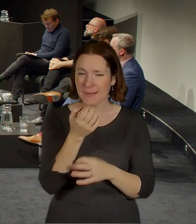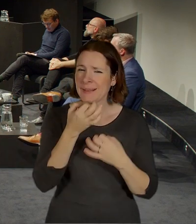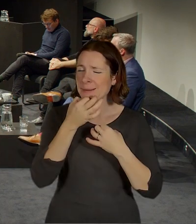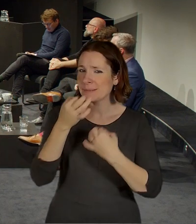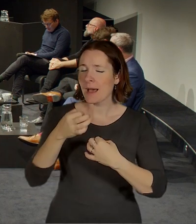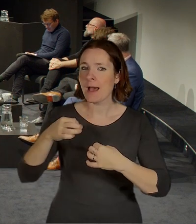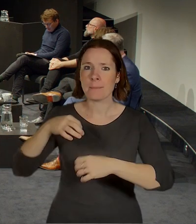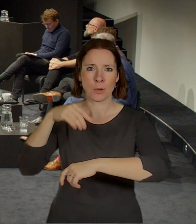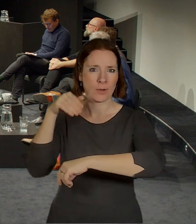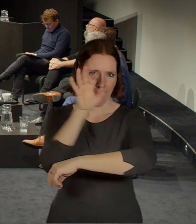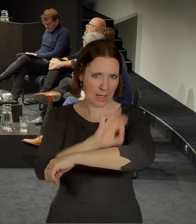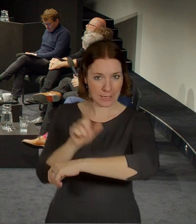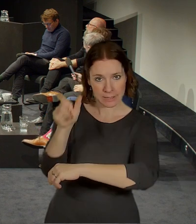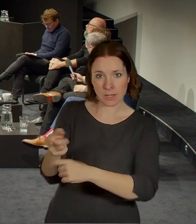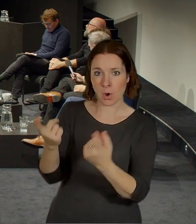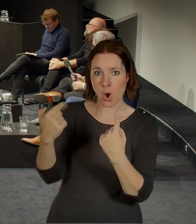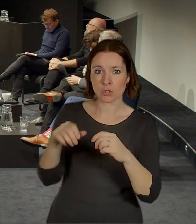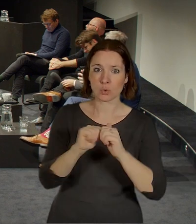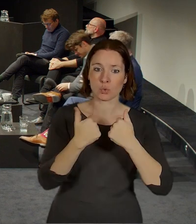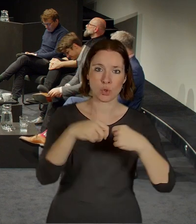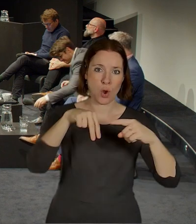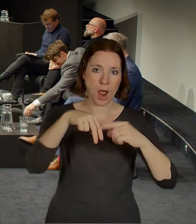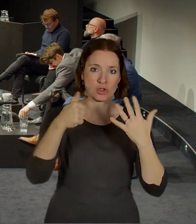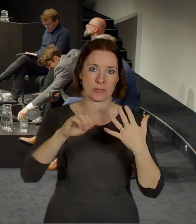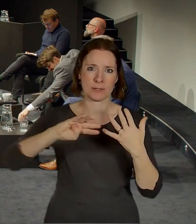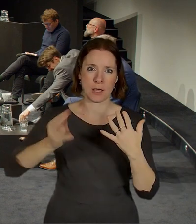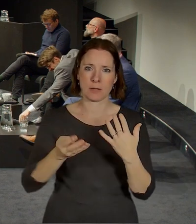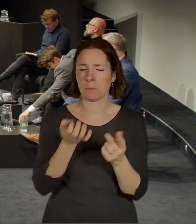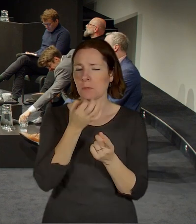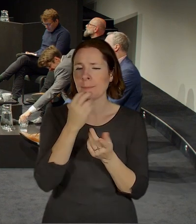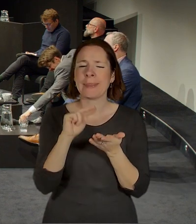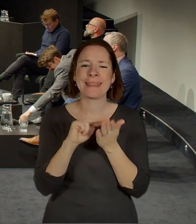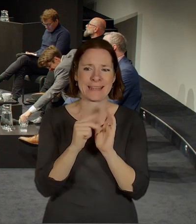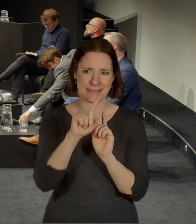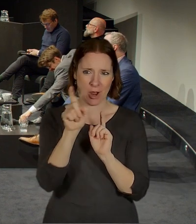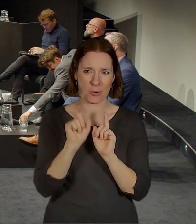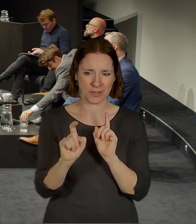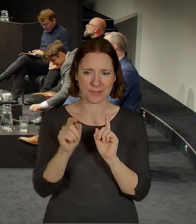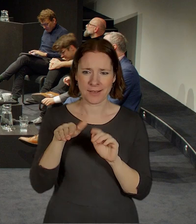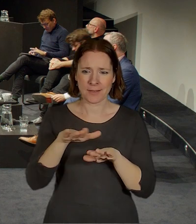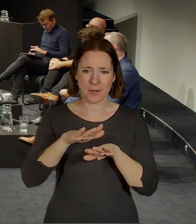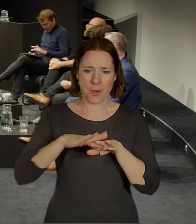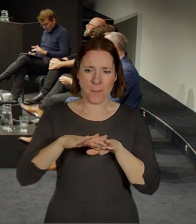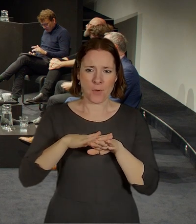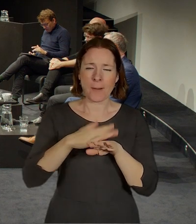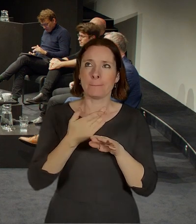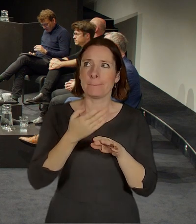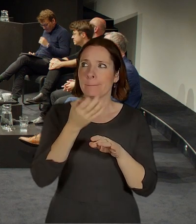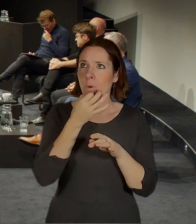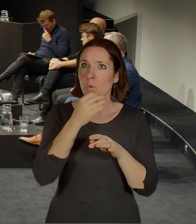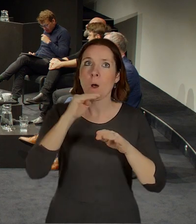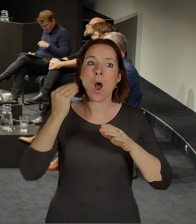A69 takovou spíš technickou otázku. Omlouvám se za to, jestli to je moc technický, ale